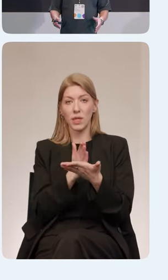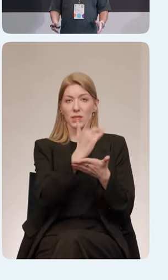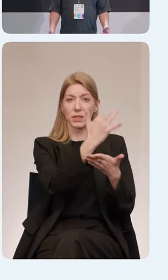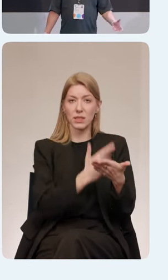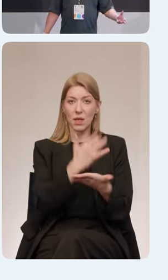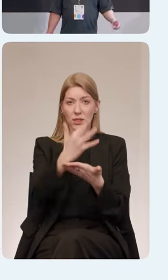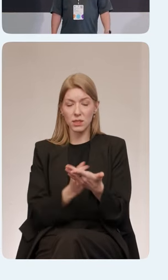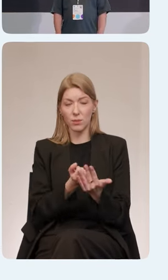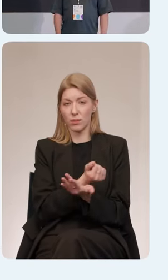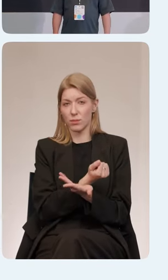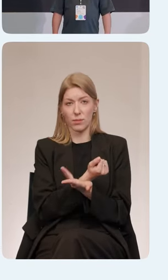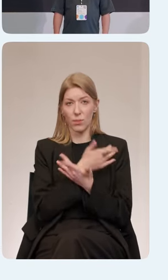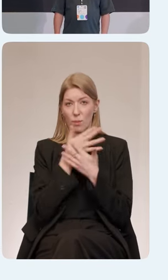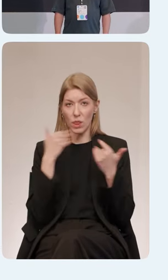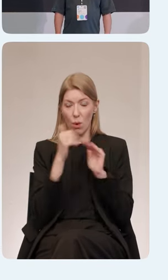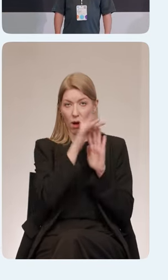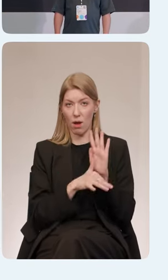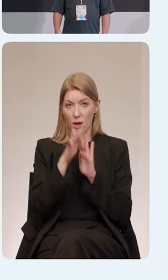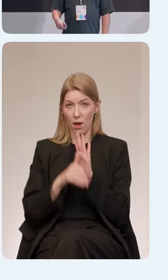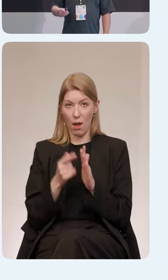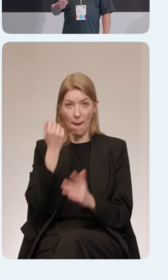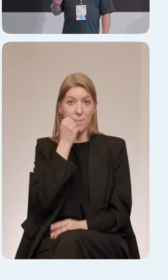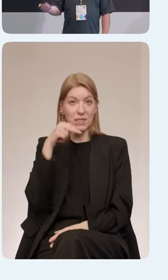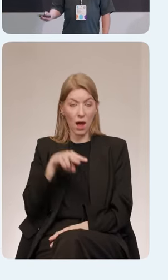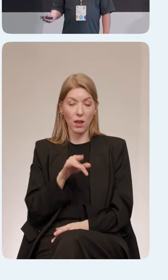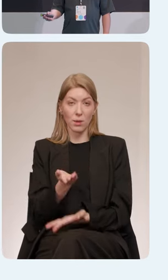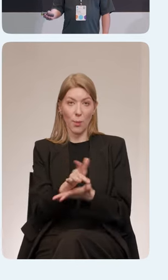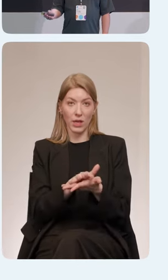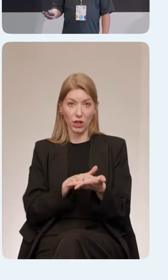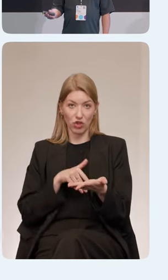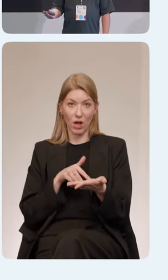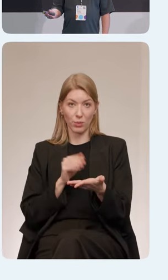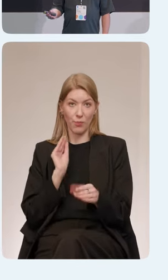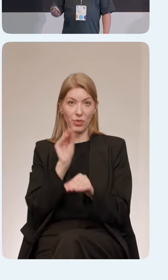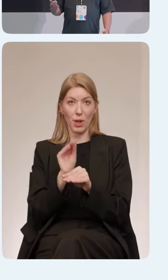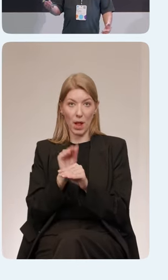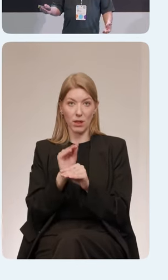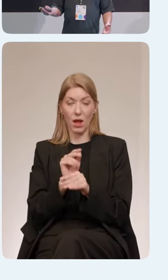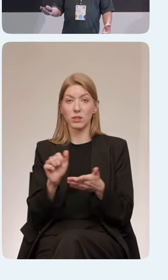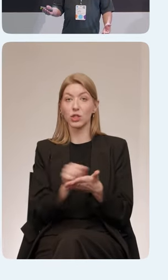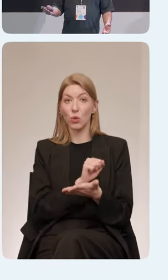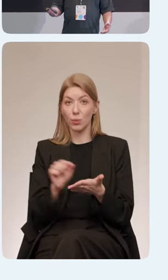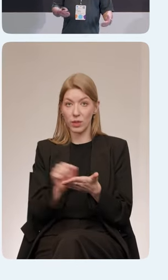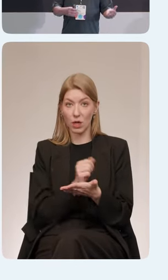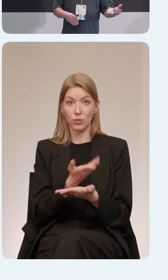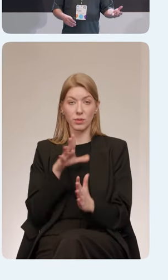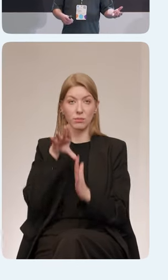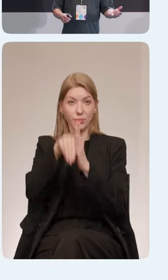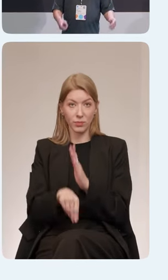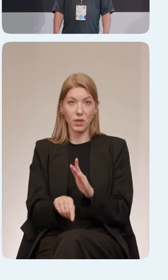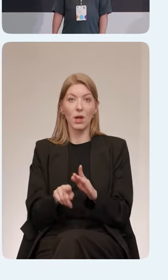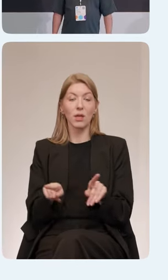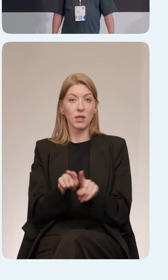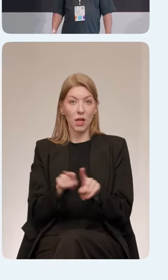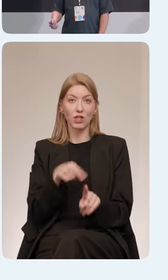-то, сейчас немного, но мы будем это развивать, продолжать. То есть, еще один момент, мы пишем документацию и говорим об этом дизайнерам, что у нас